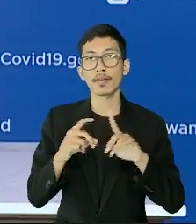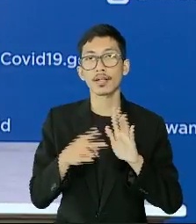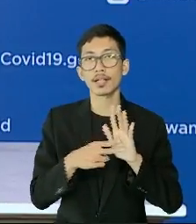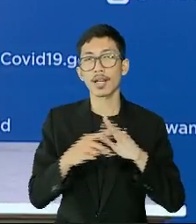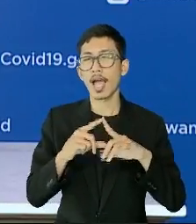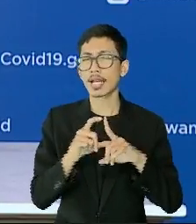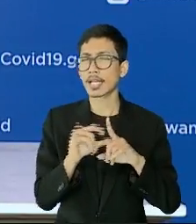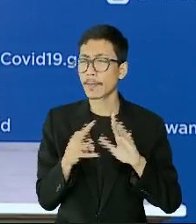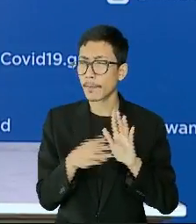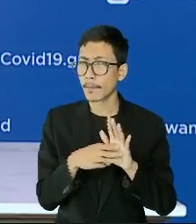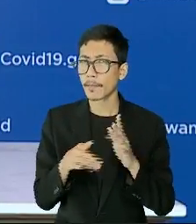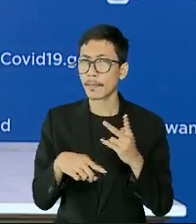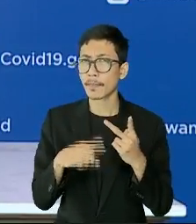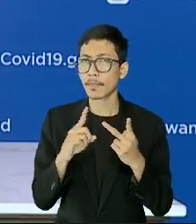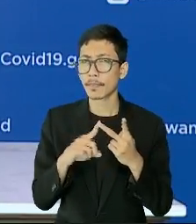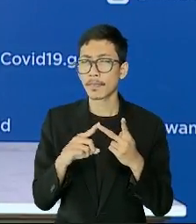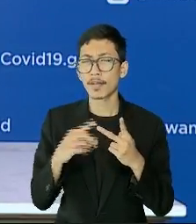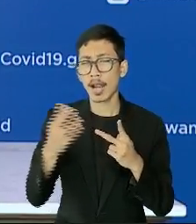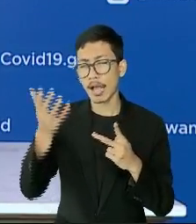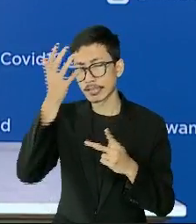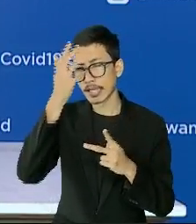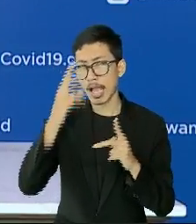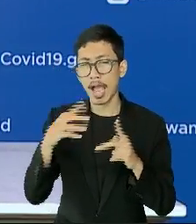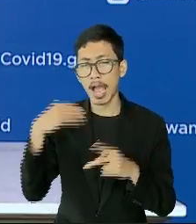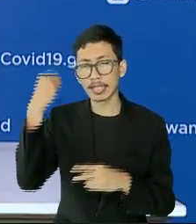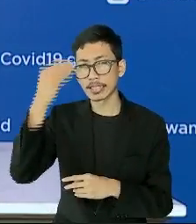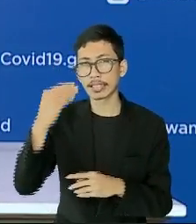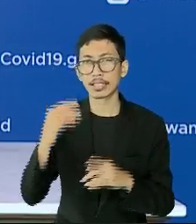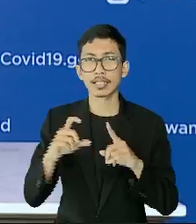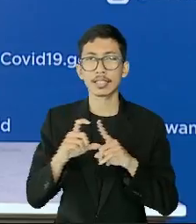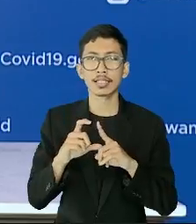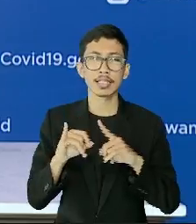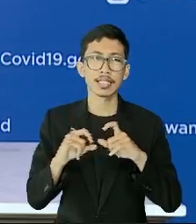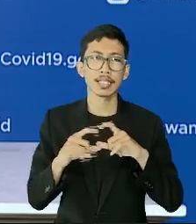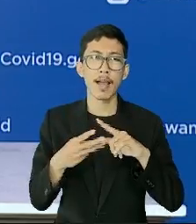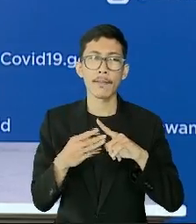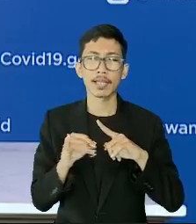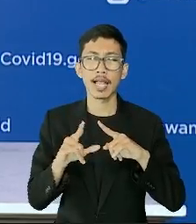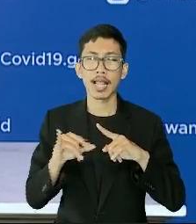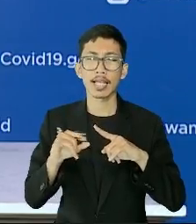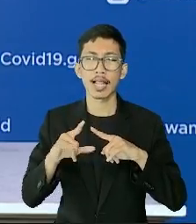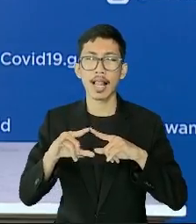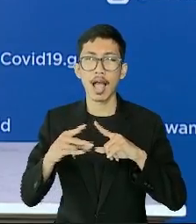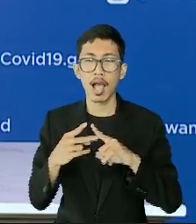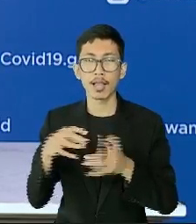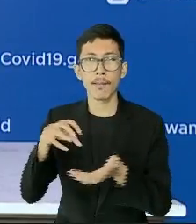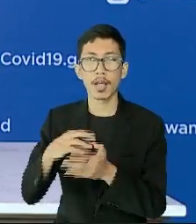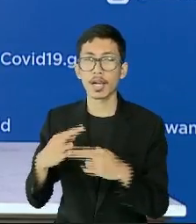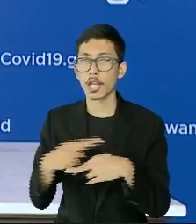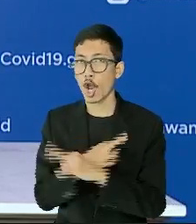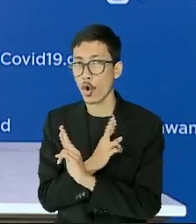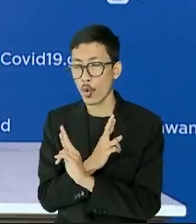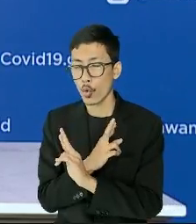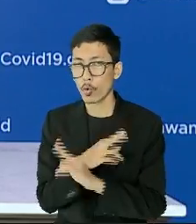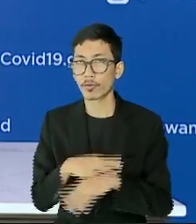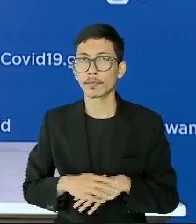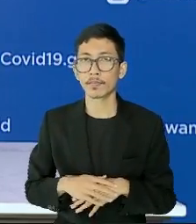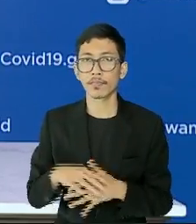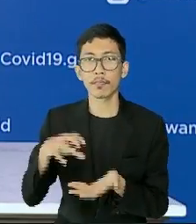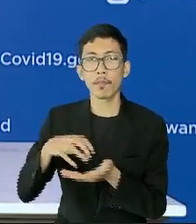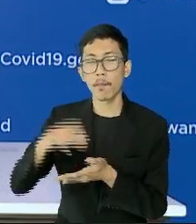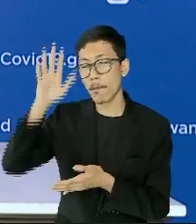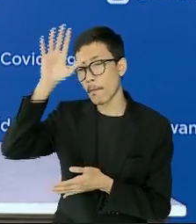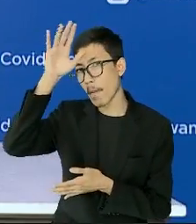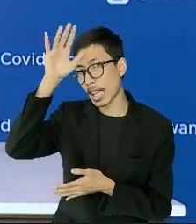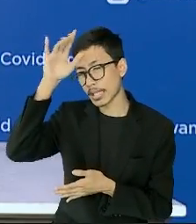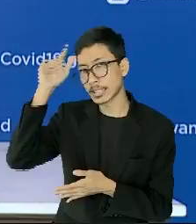Raja Haji Fisabilillah ini di Kepulauan Riau dan pintu masuk jalur laut di Provinsi Bali